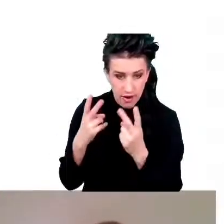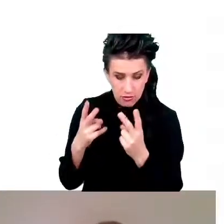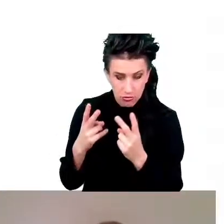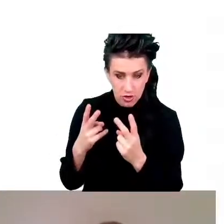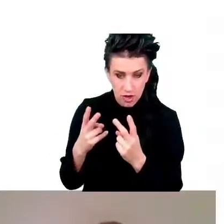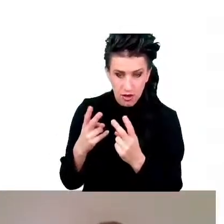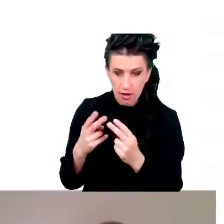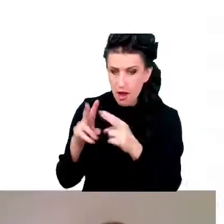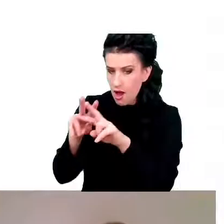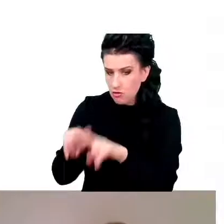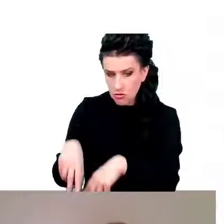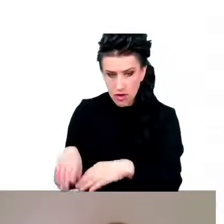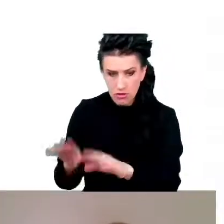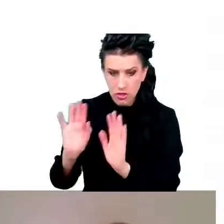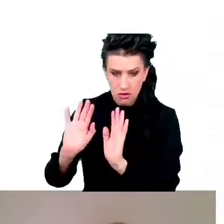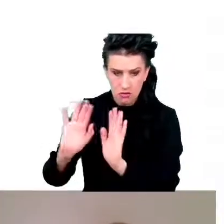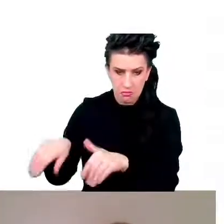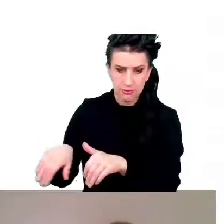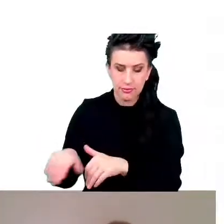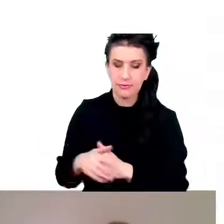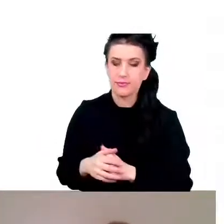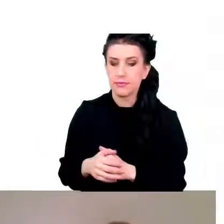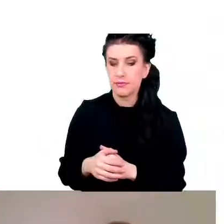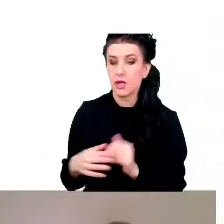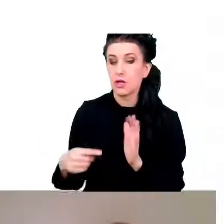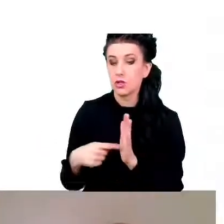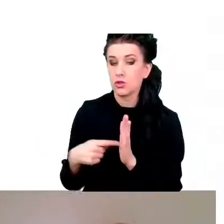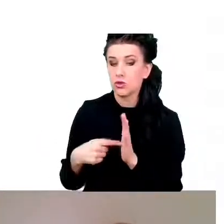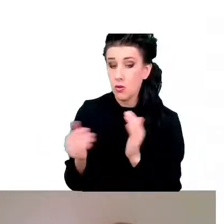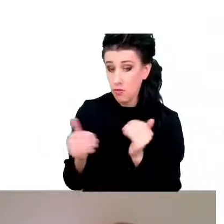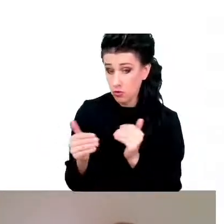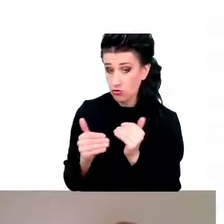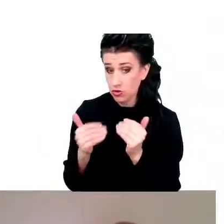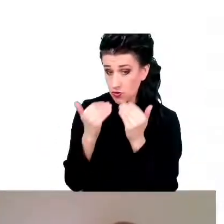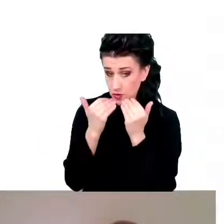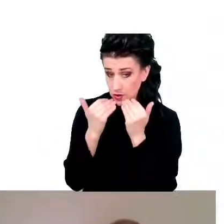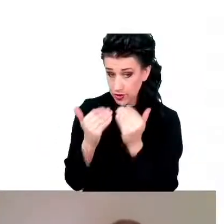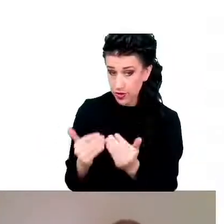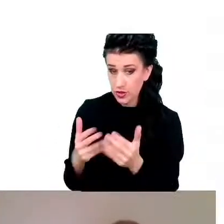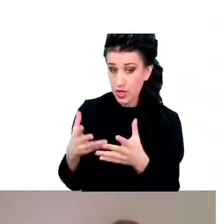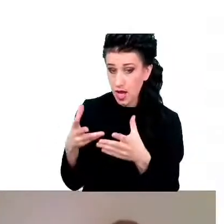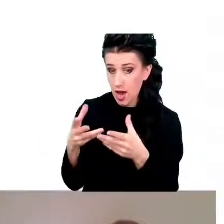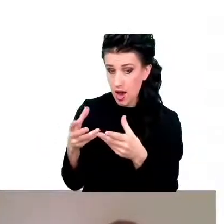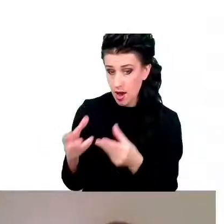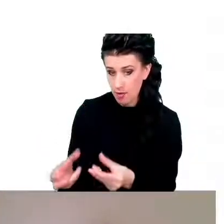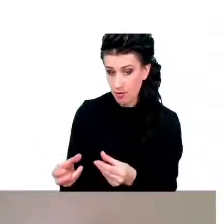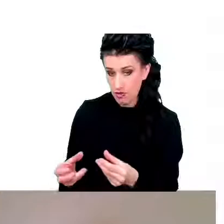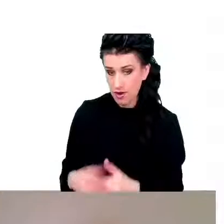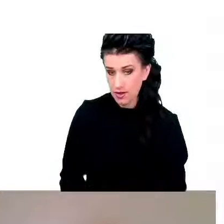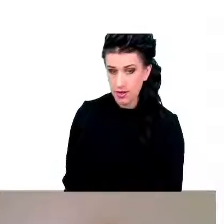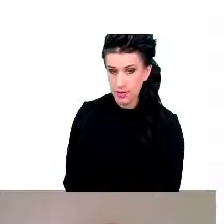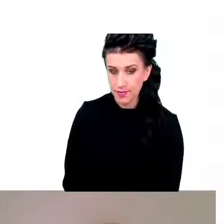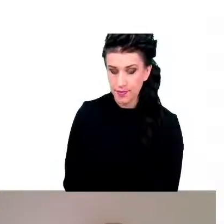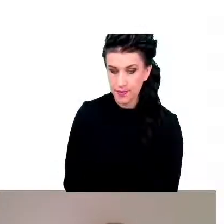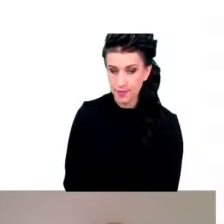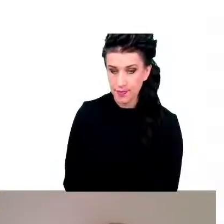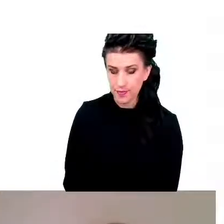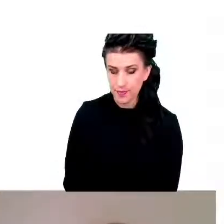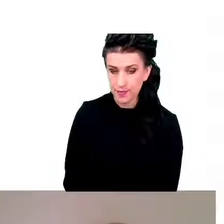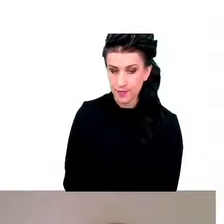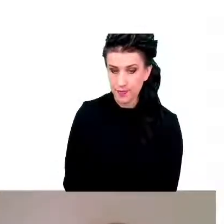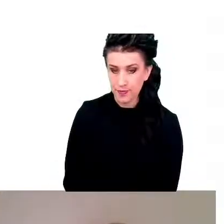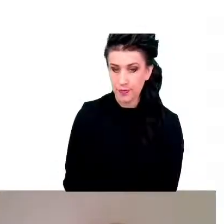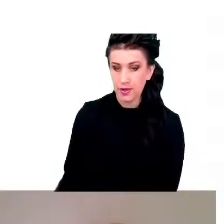pozostałe. I to jest możliwe dzięki właśnie tej komponencie hamującej. Natomiast z